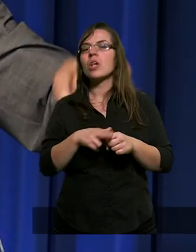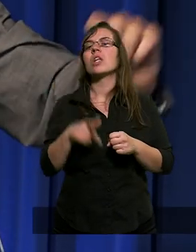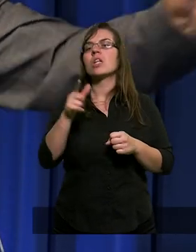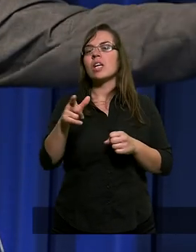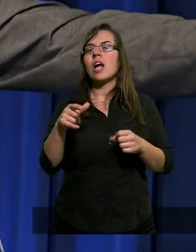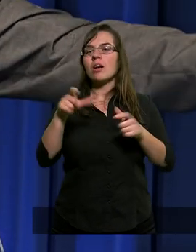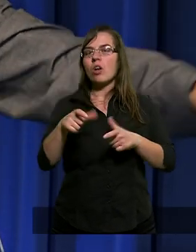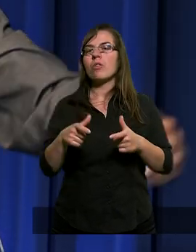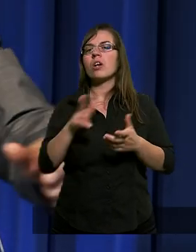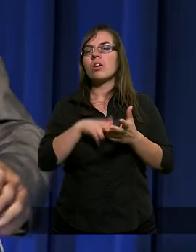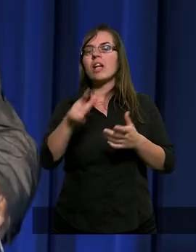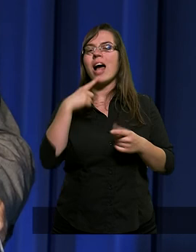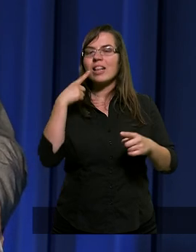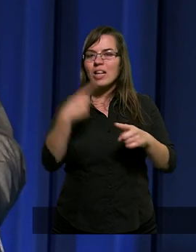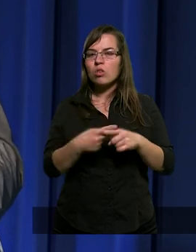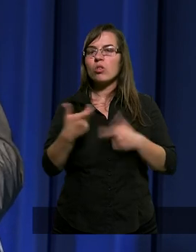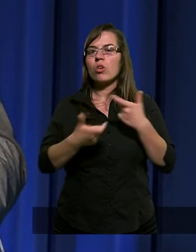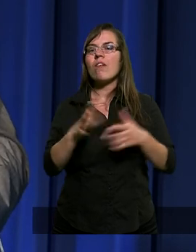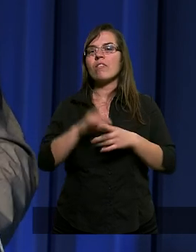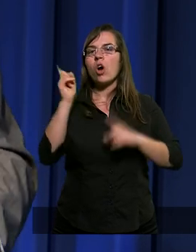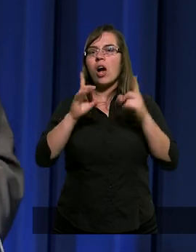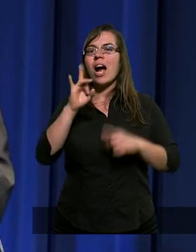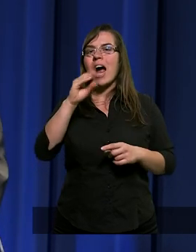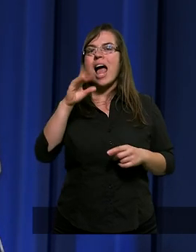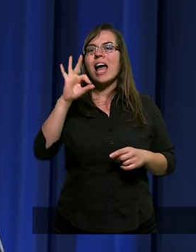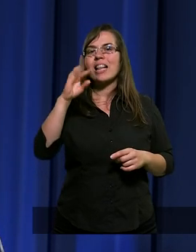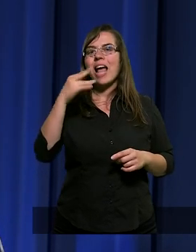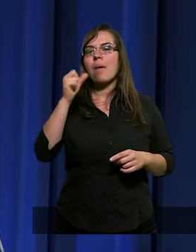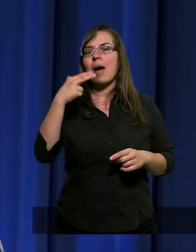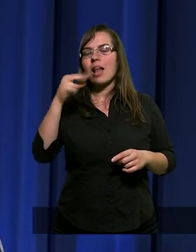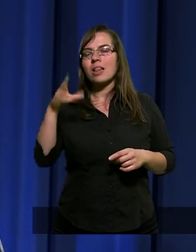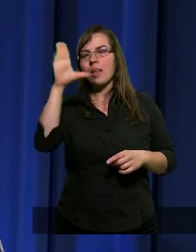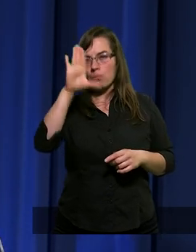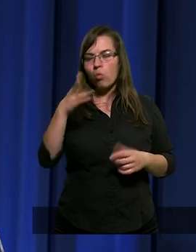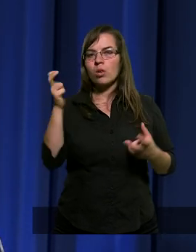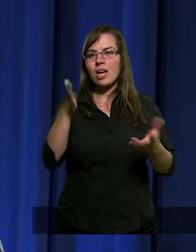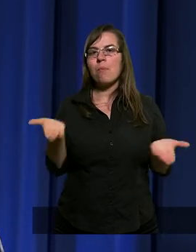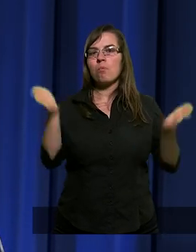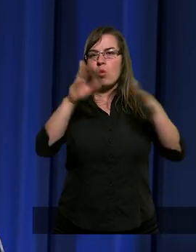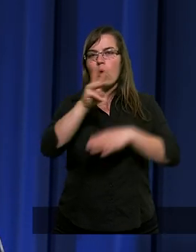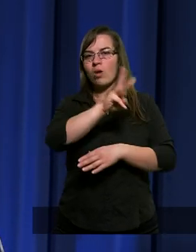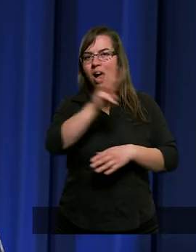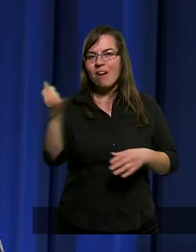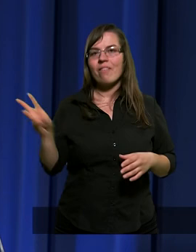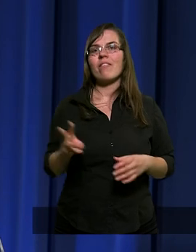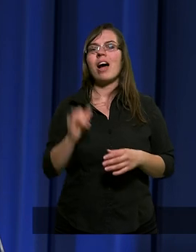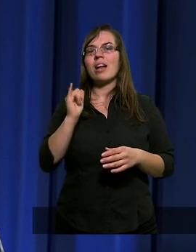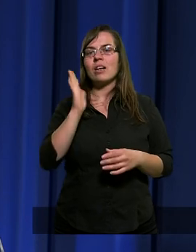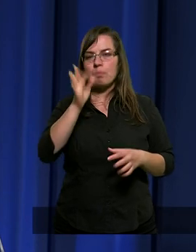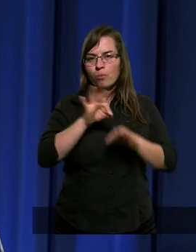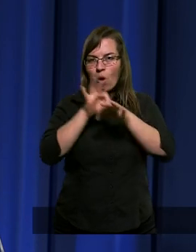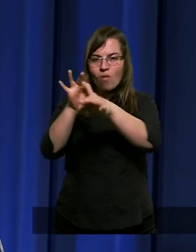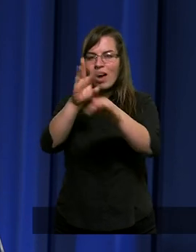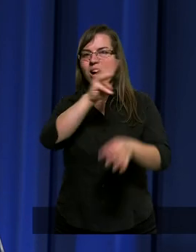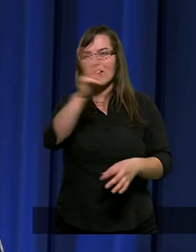o których zadecydował w ogrodzie Getsemane. Niech Bóg nas w tym kierunku